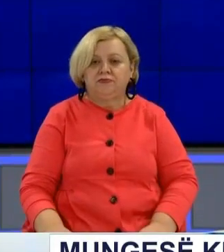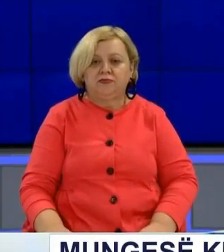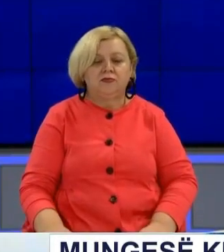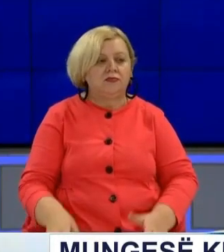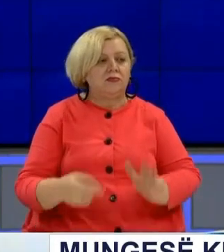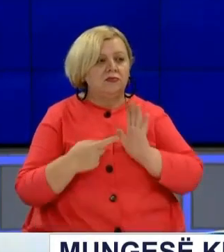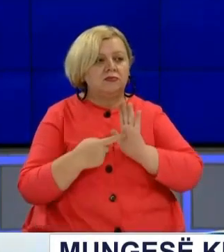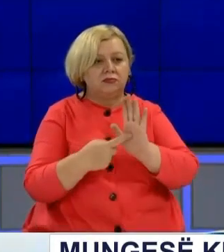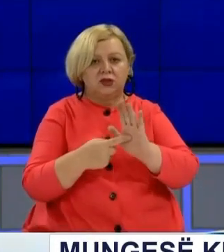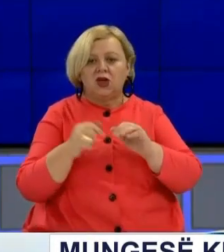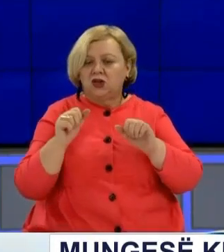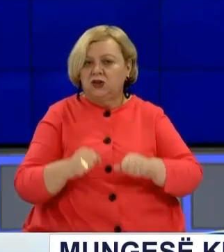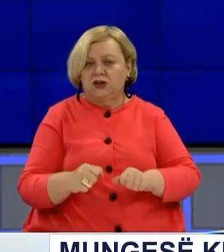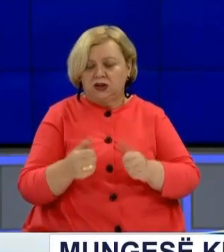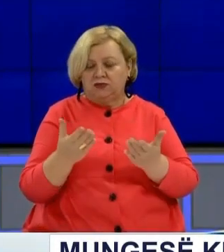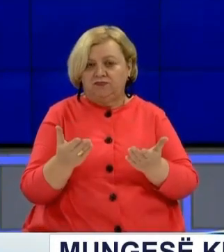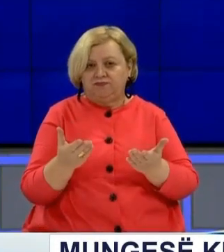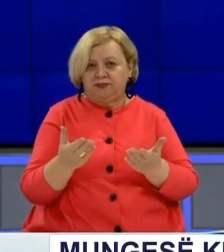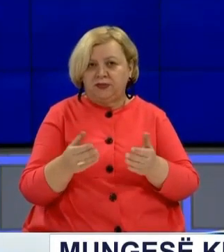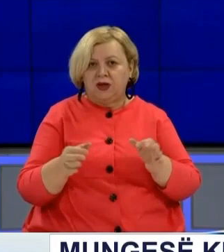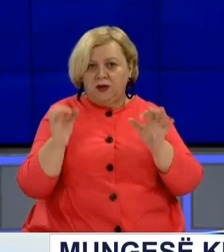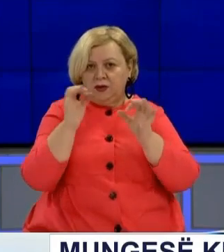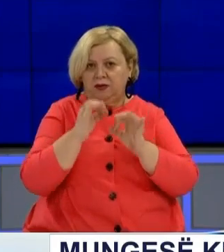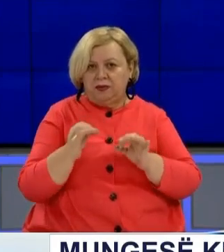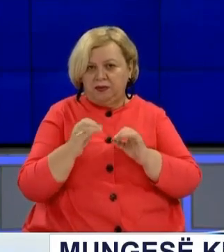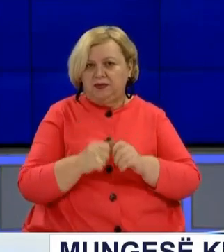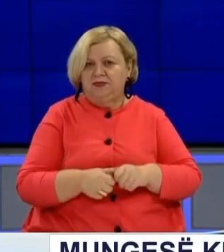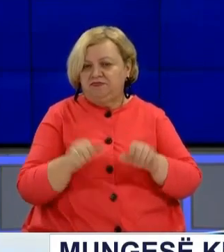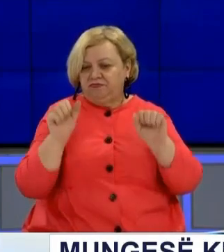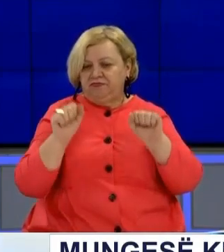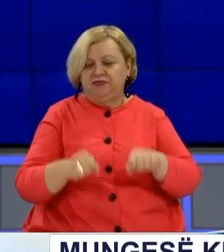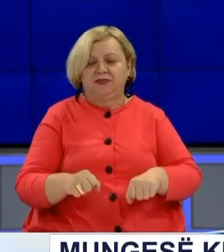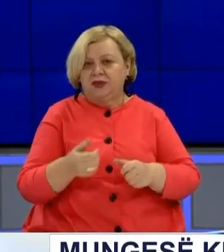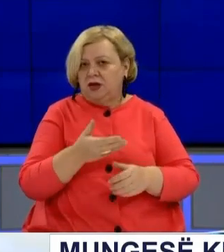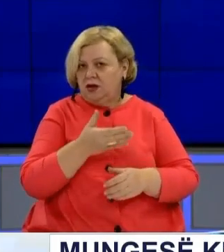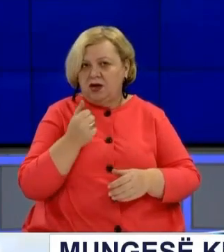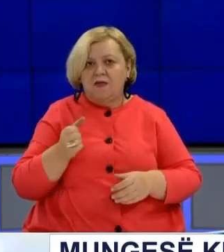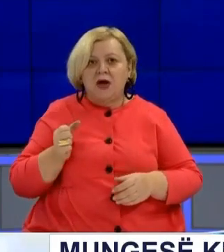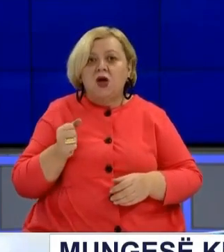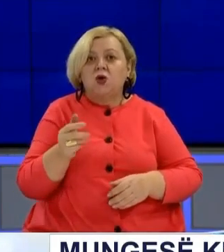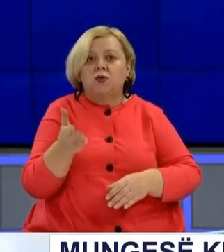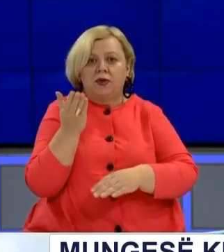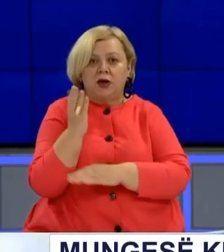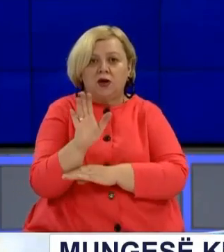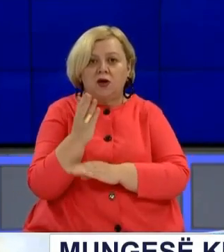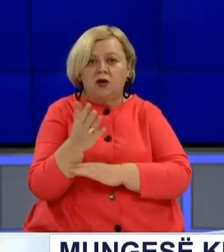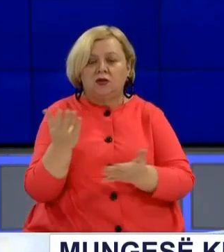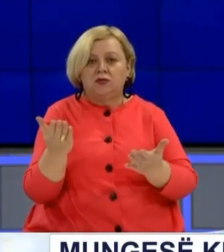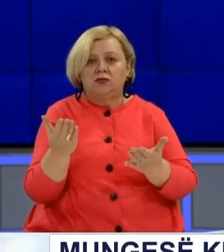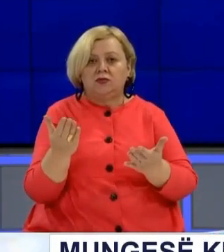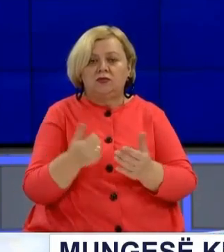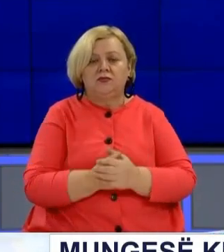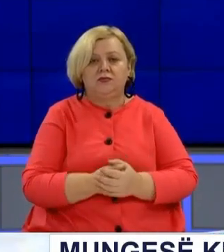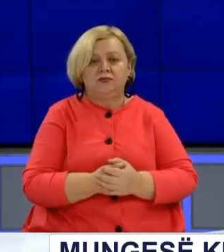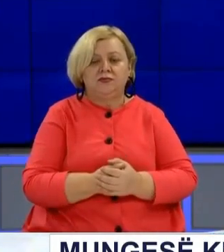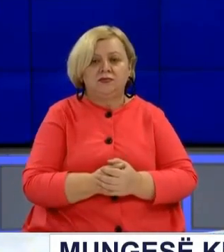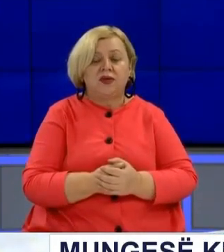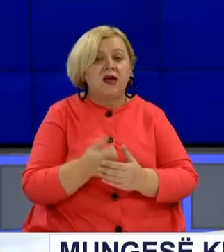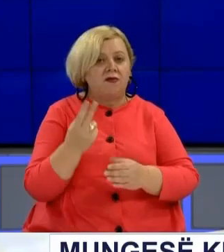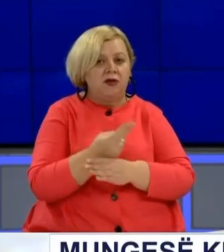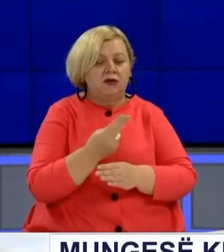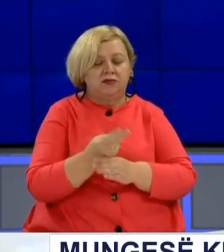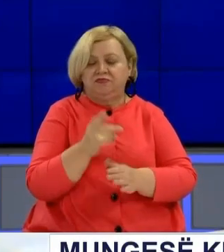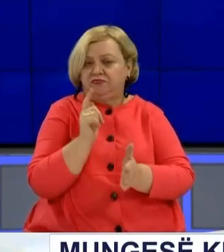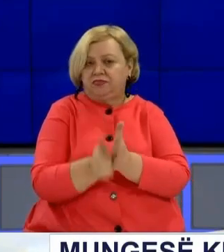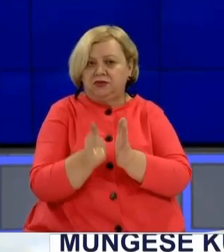tregusë kjo qeveri përveshë nuk ka legitimiteti, nuk i ka asë numërat në kuvend për të kaluar asë edhe një legjë. Dhe vendit duhet të shkajsa